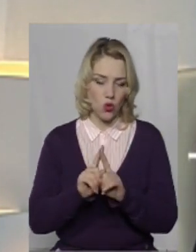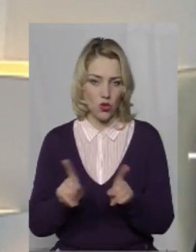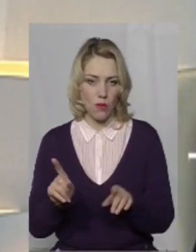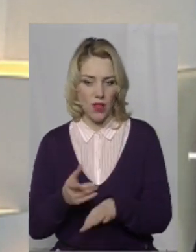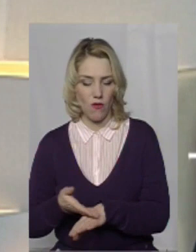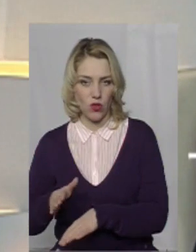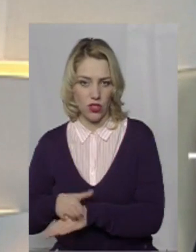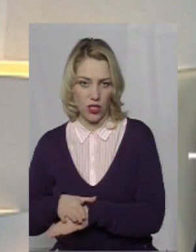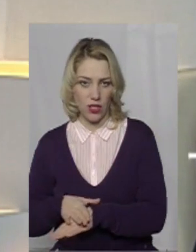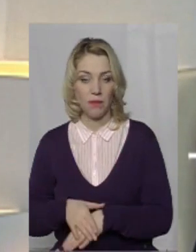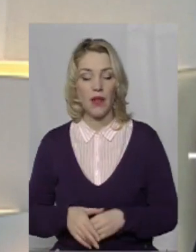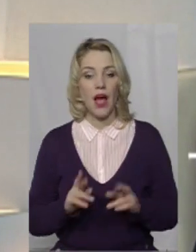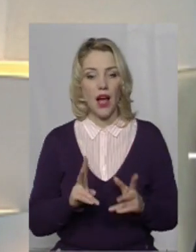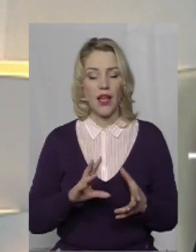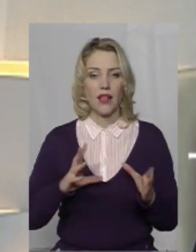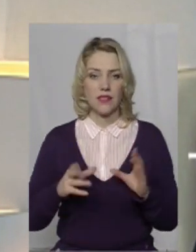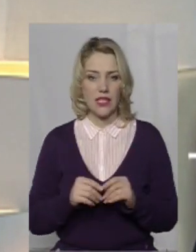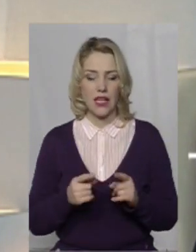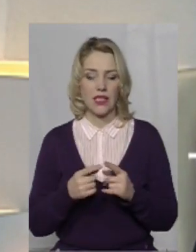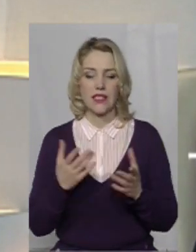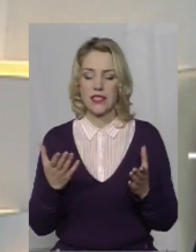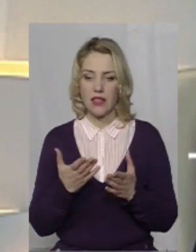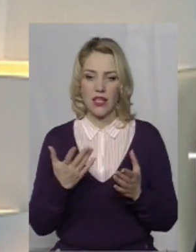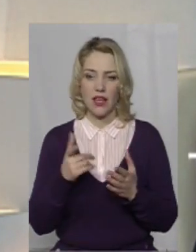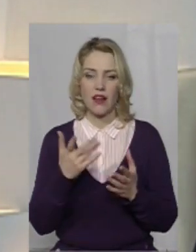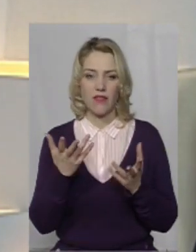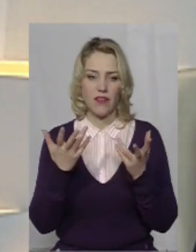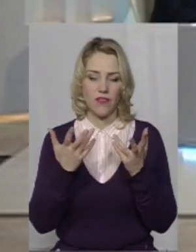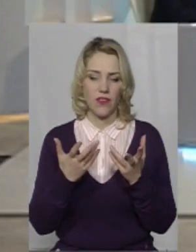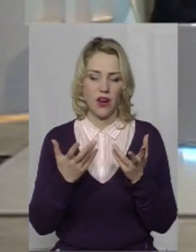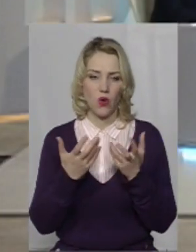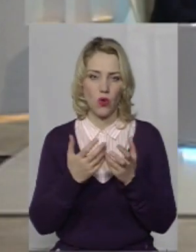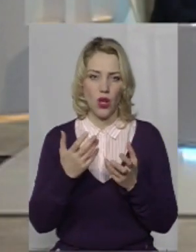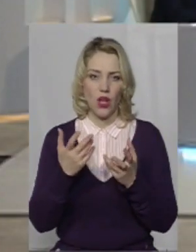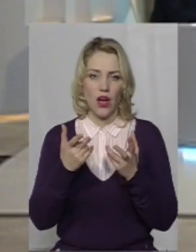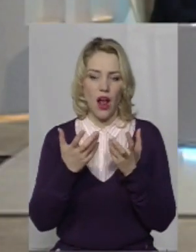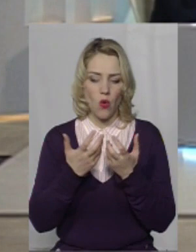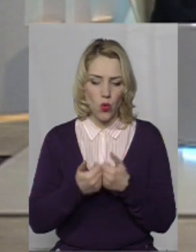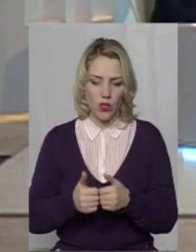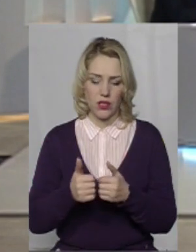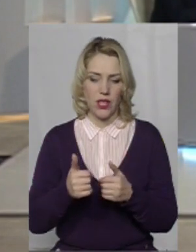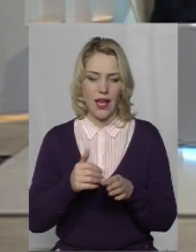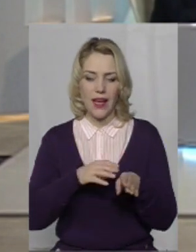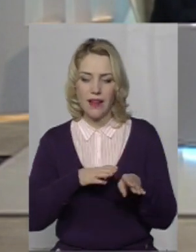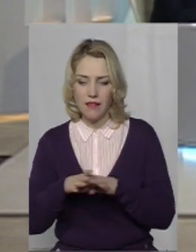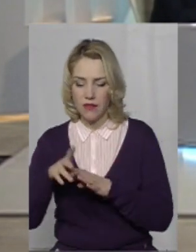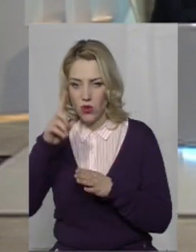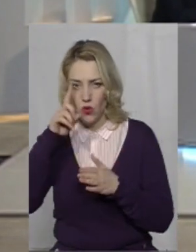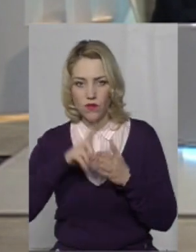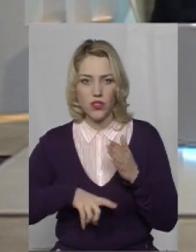А як взагалі, от за якими критеріями вираховуєте отой рівень довіри і хто його вираховує? Ну,